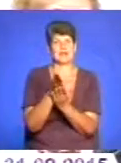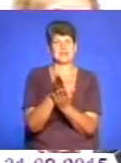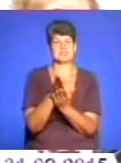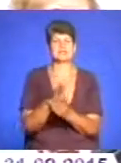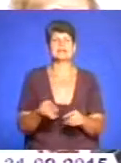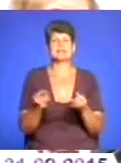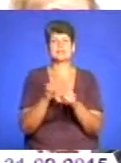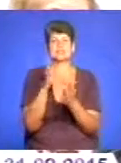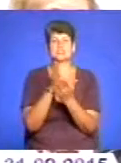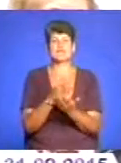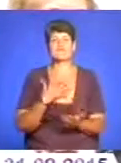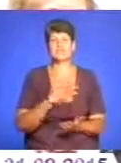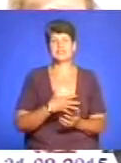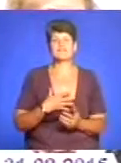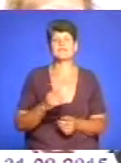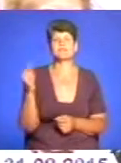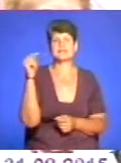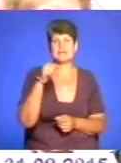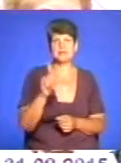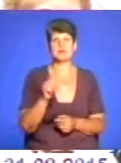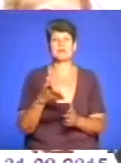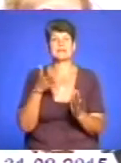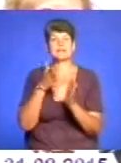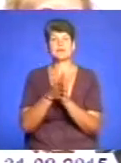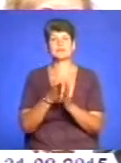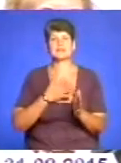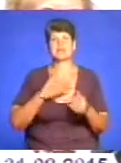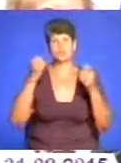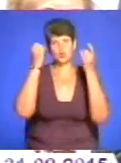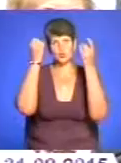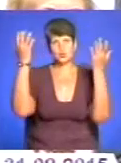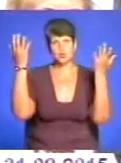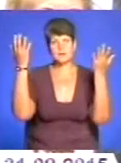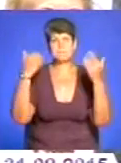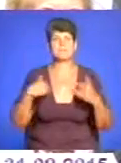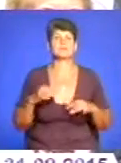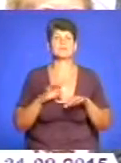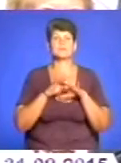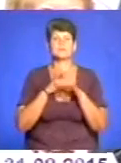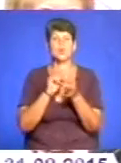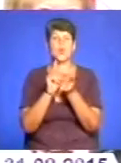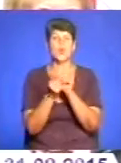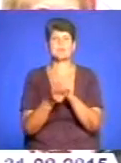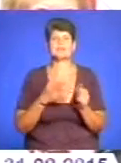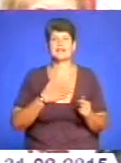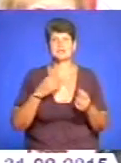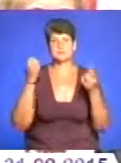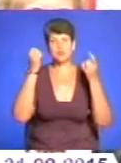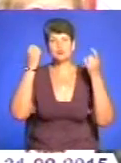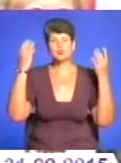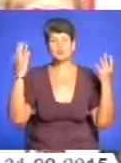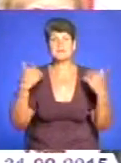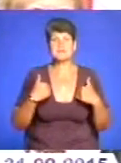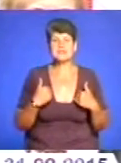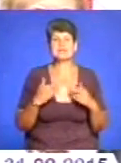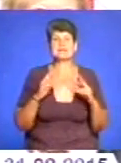нас також є важливим те, що ми інтегруємо наші культури, ми здійснюємо обмін нашими культурами, і